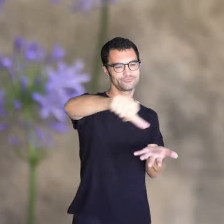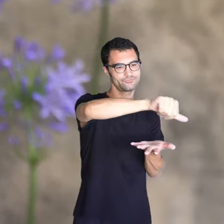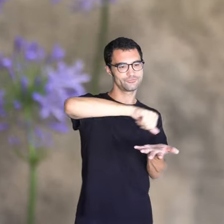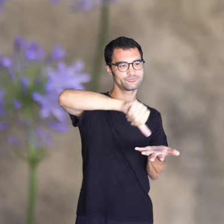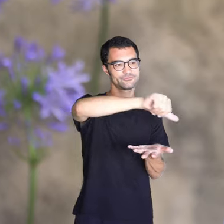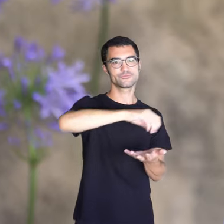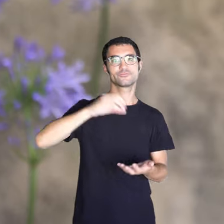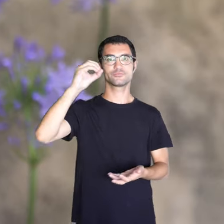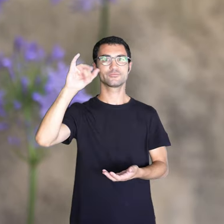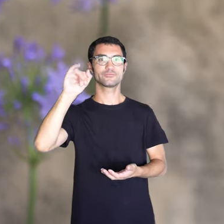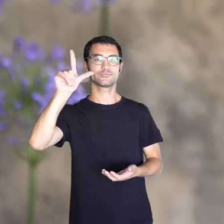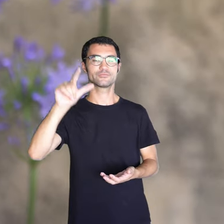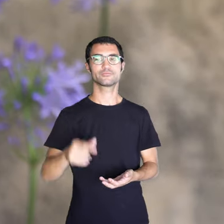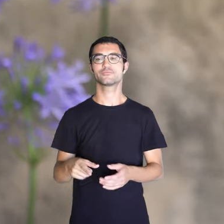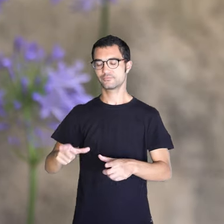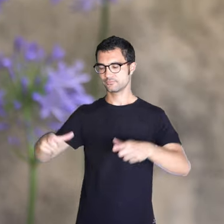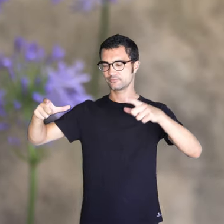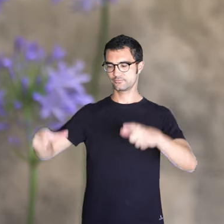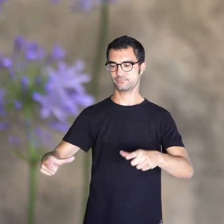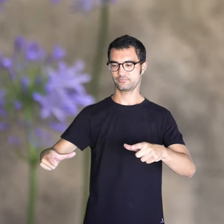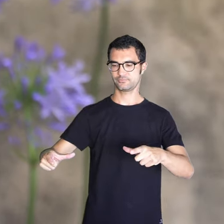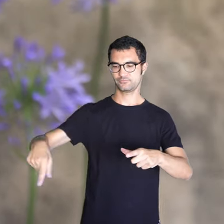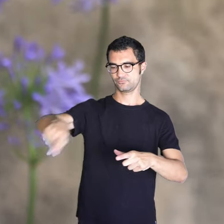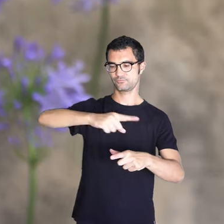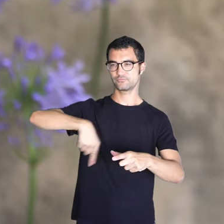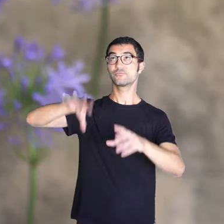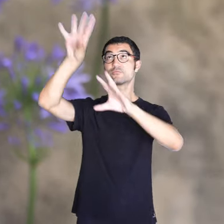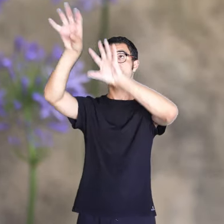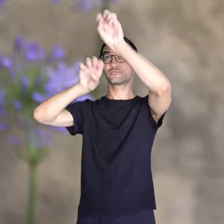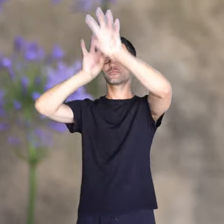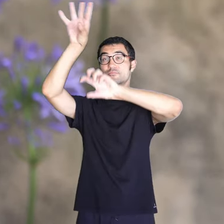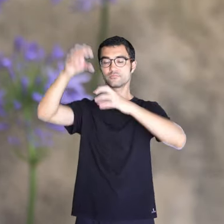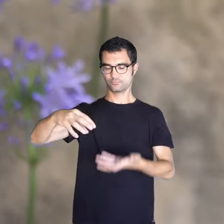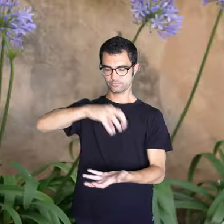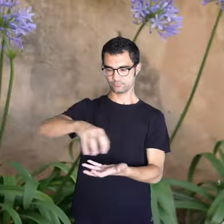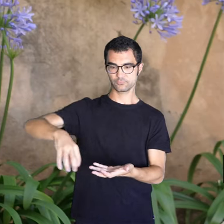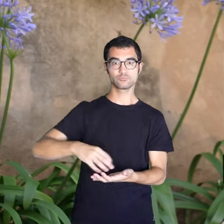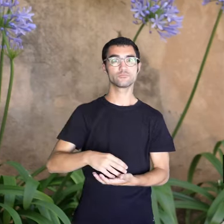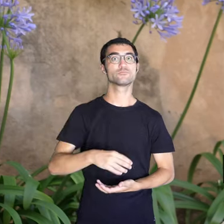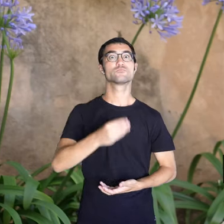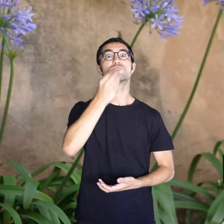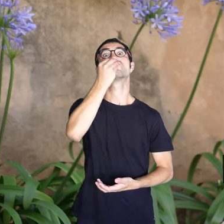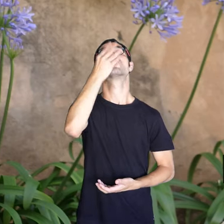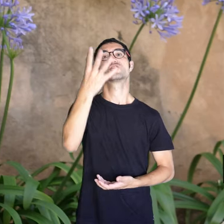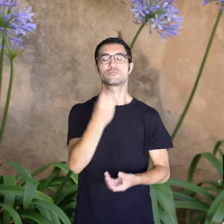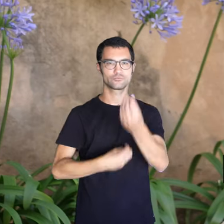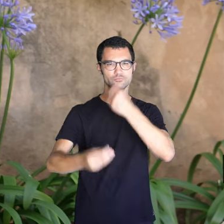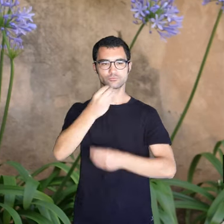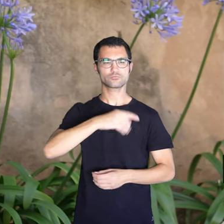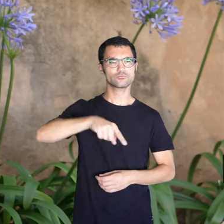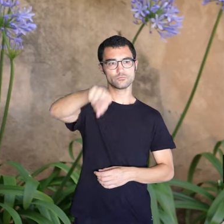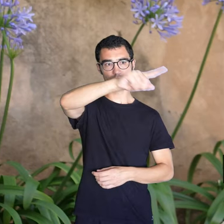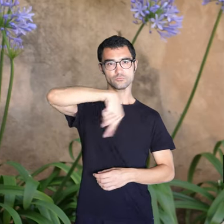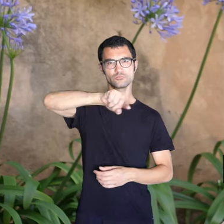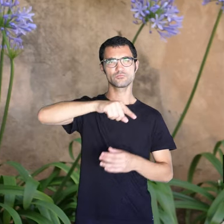plat amb figues soques que ells feien. Figues blanques, saps? Molt bones. Tenien un olivà molt en fora.